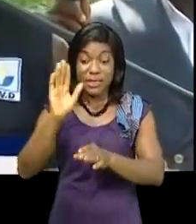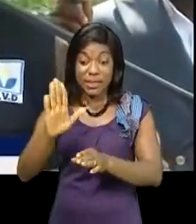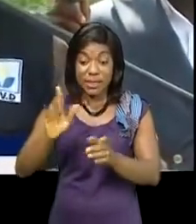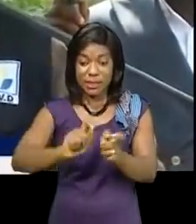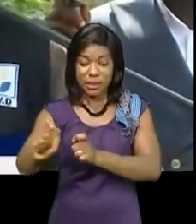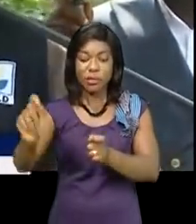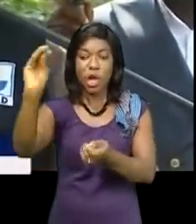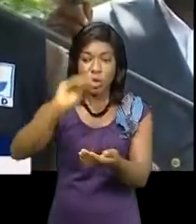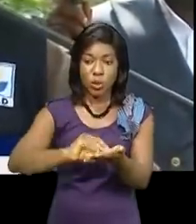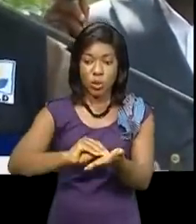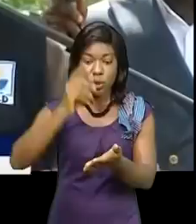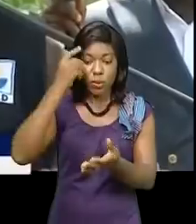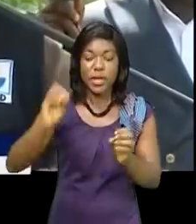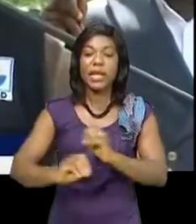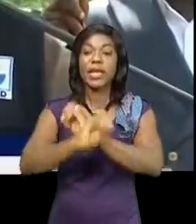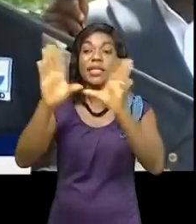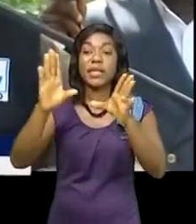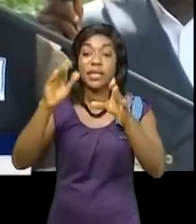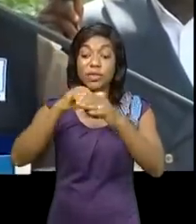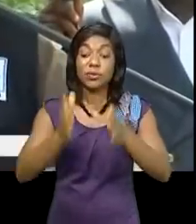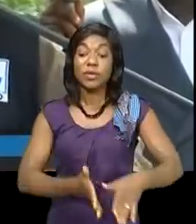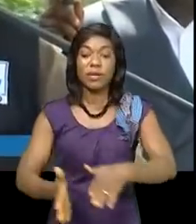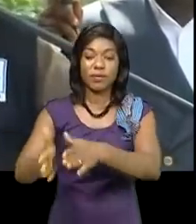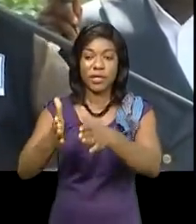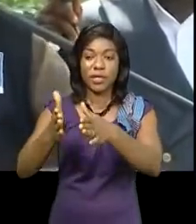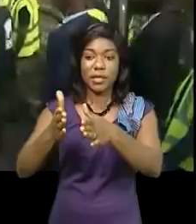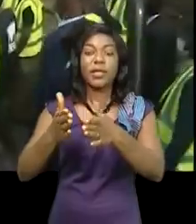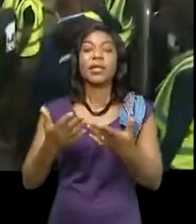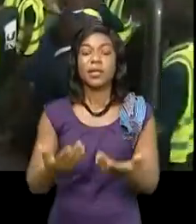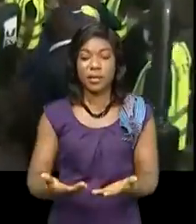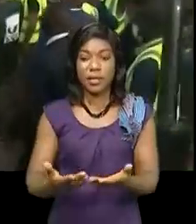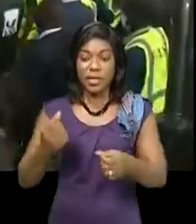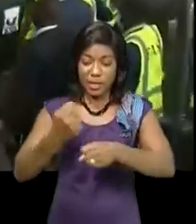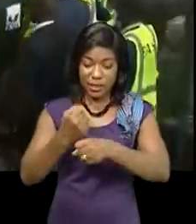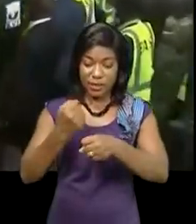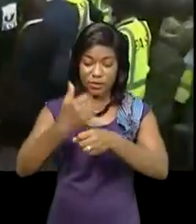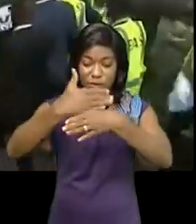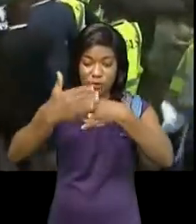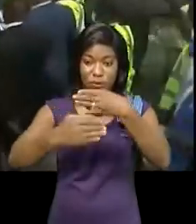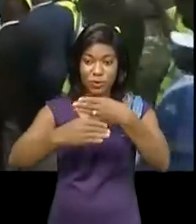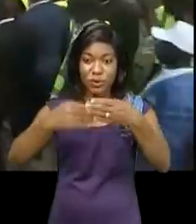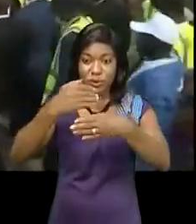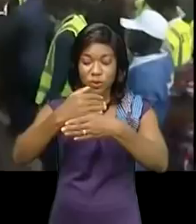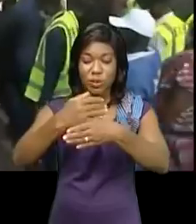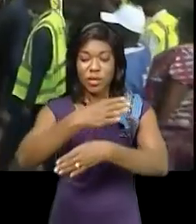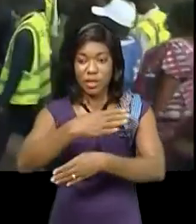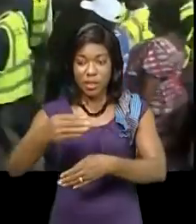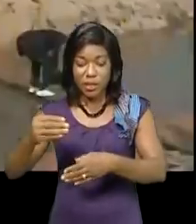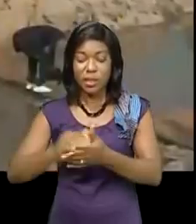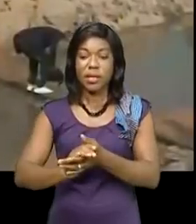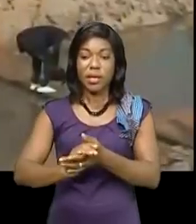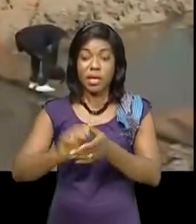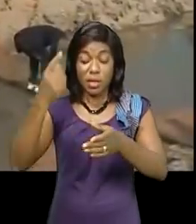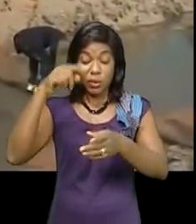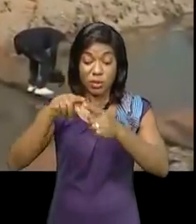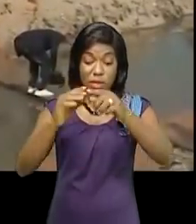Et il y aussi l'éclairage qui va être fait sur ces tronçons. Les travaux de construction par EAS du pont